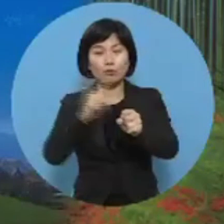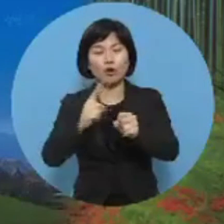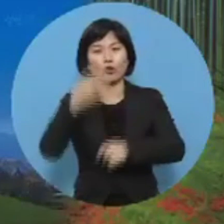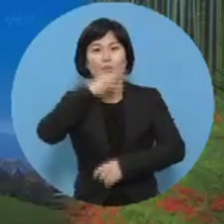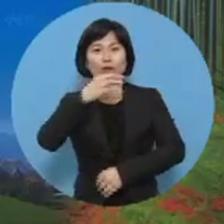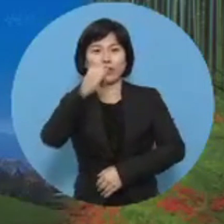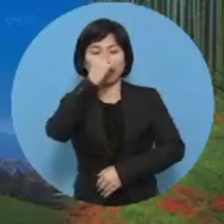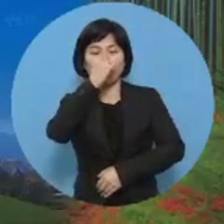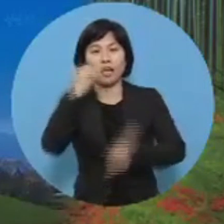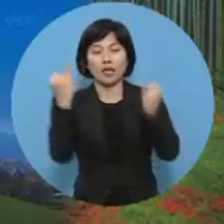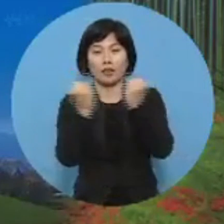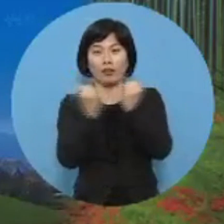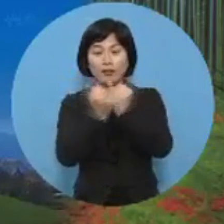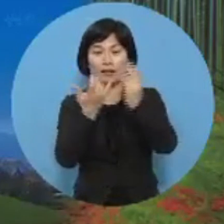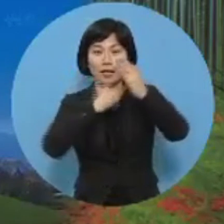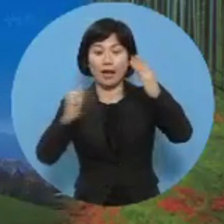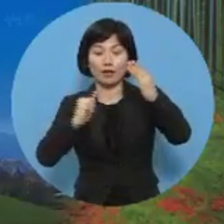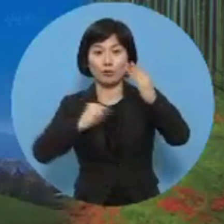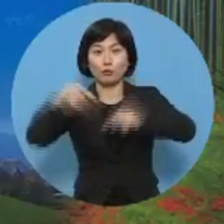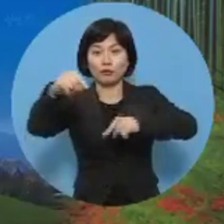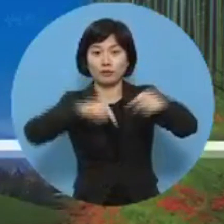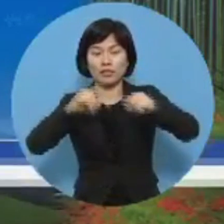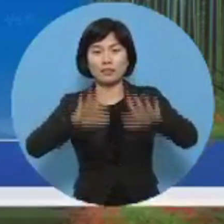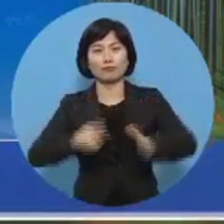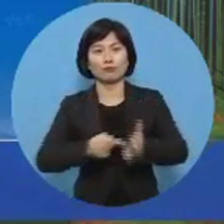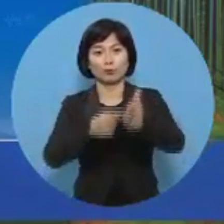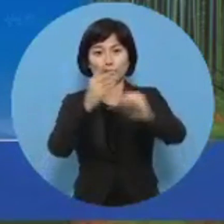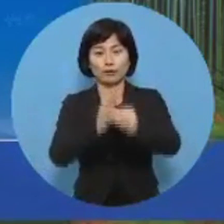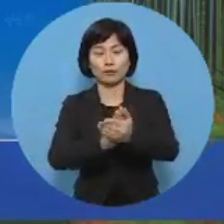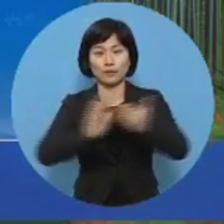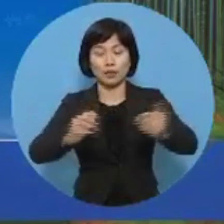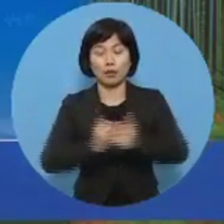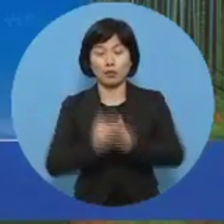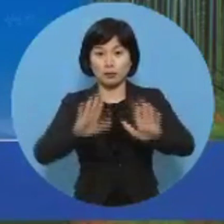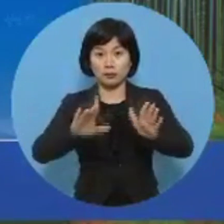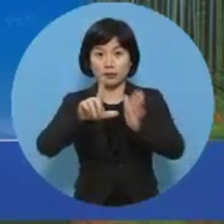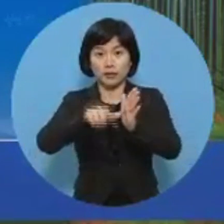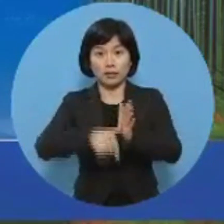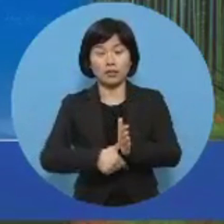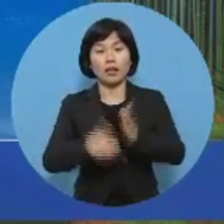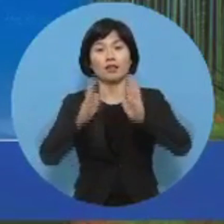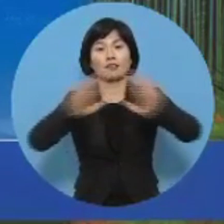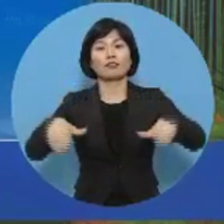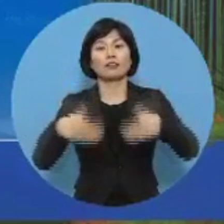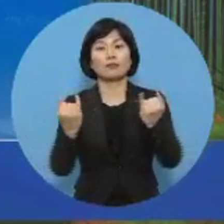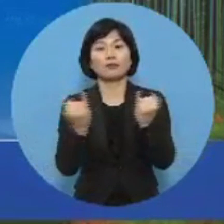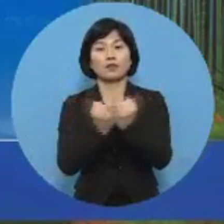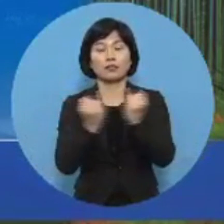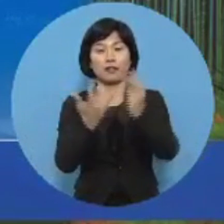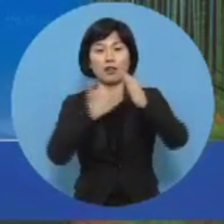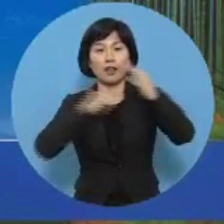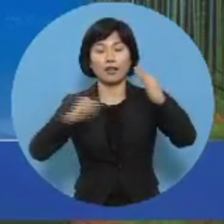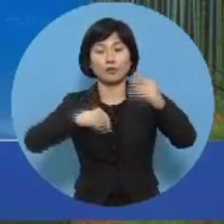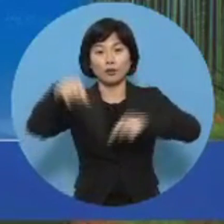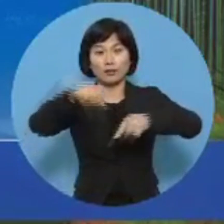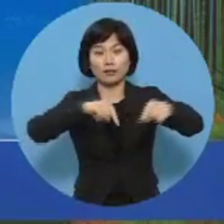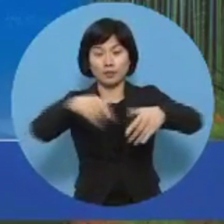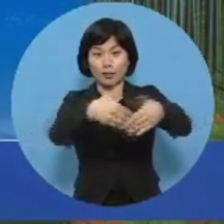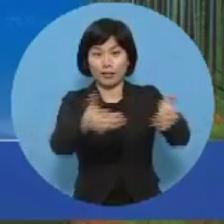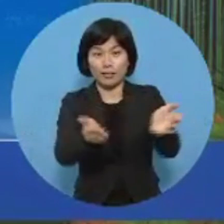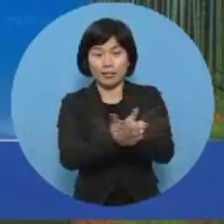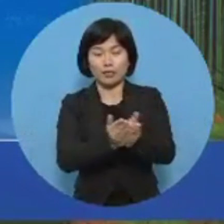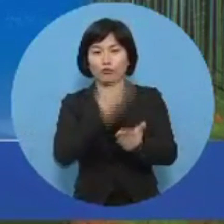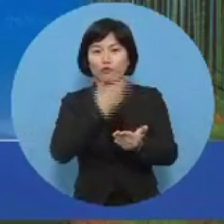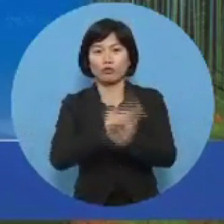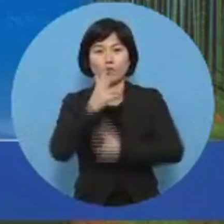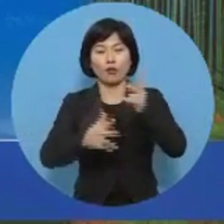한 종목을 파고드는 진념과 가족정책을 펼치고 있습니다. 두정의 발견 이 시간에는 전라남도 여성가족정책관실의 주요 사업에 대해